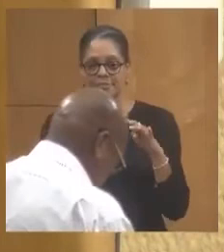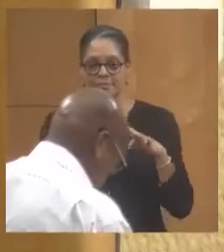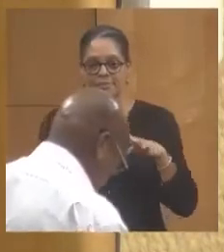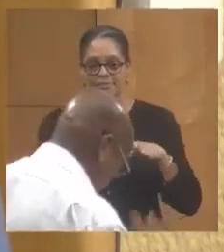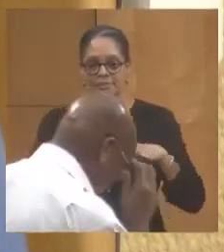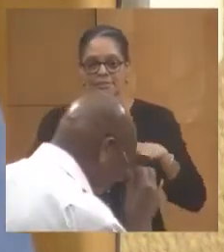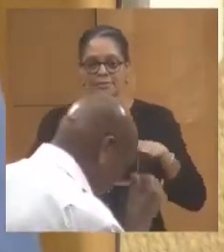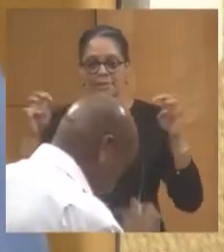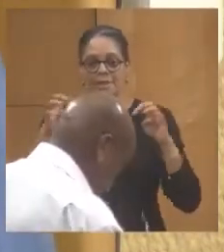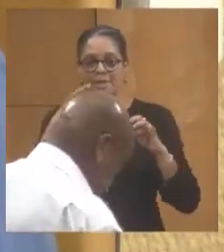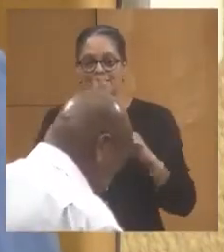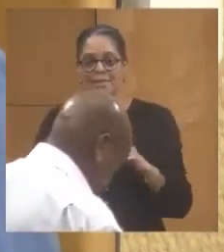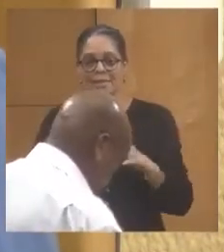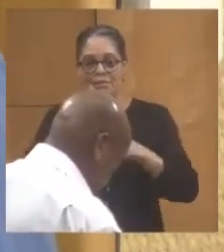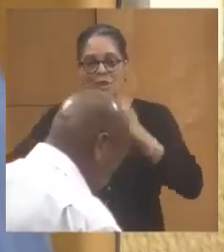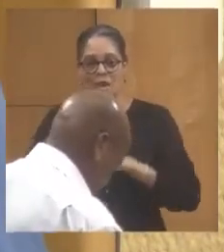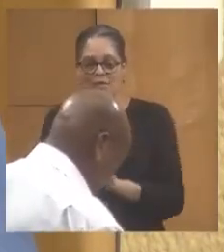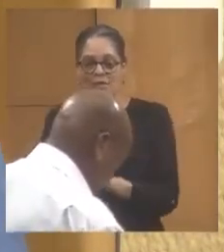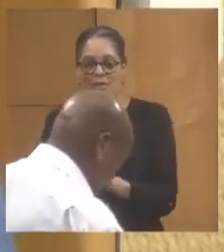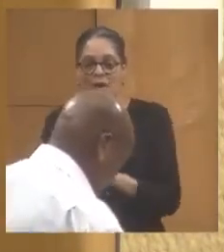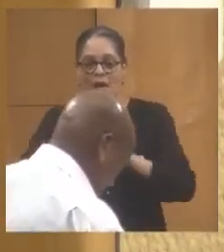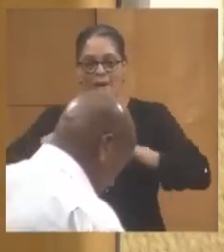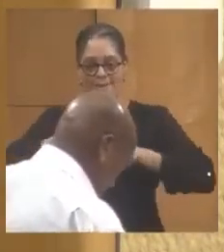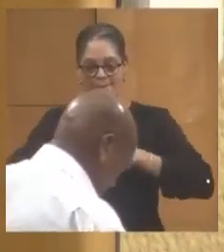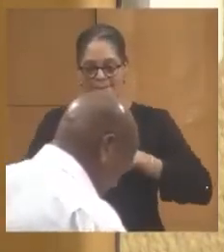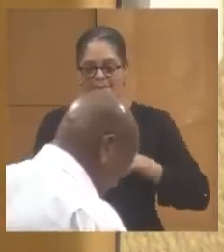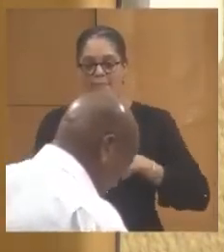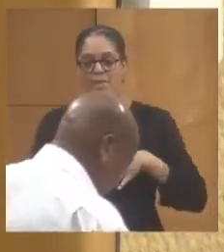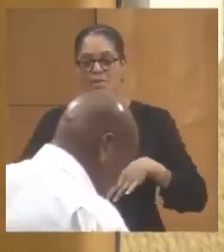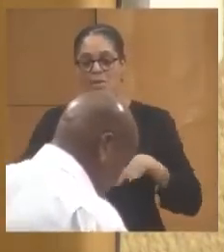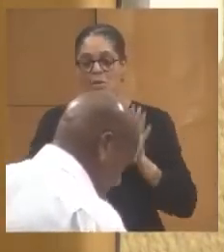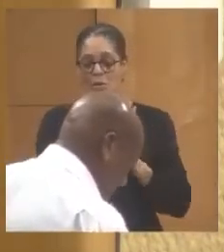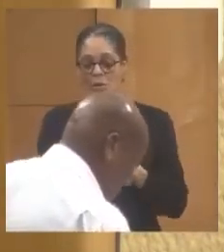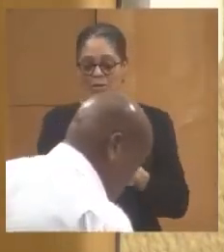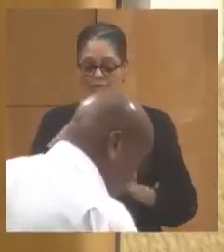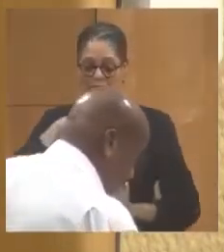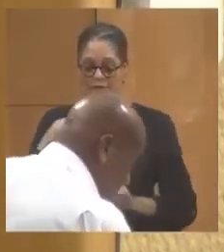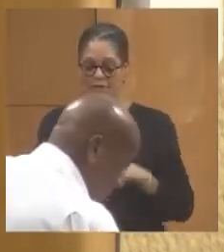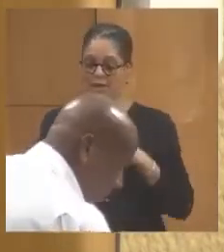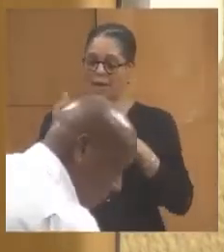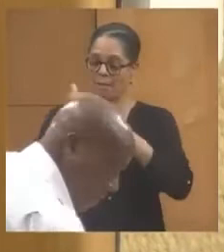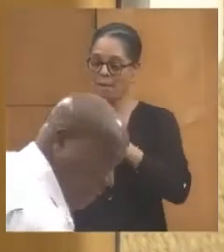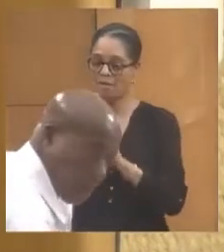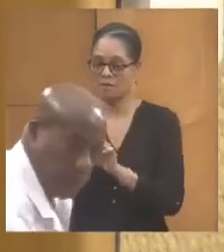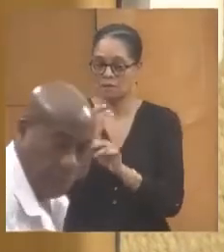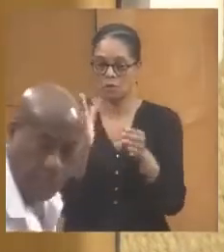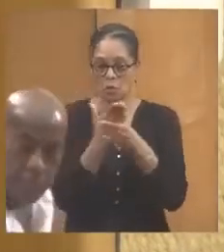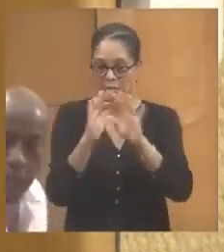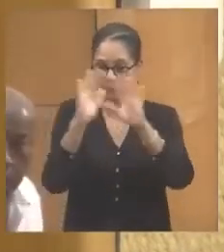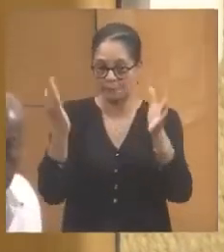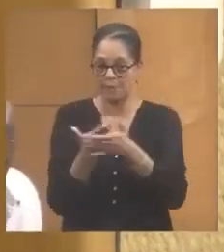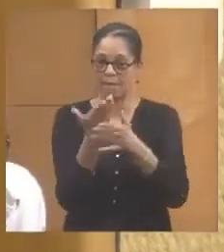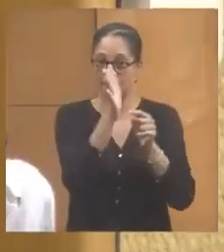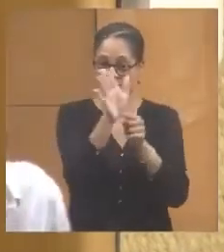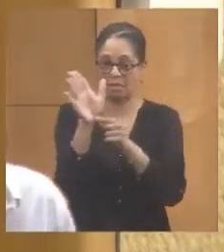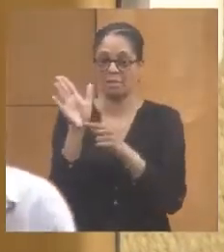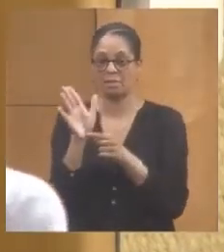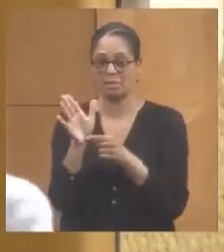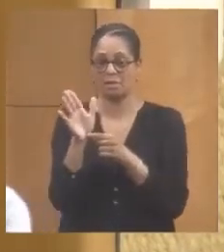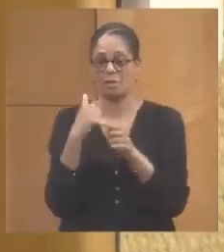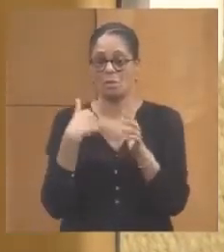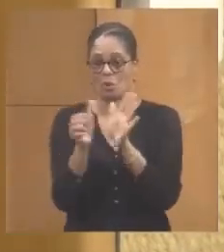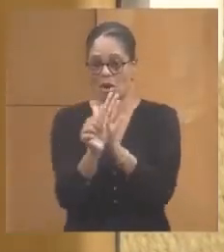de financement. Donc, je suis chargé de vous présenter les plans de financement de ces dossiers qui sont prévus dans ces dossiers